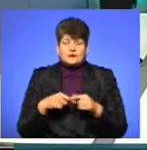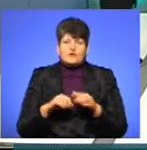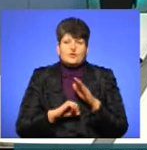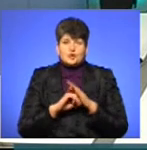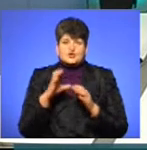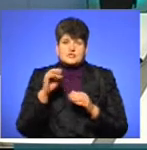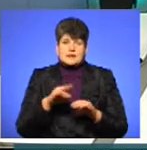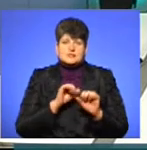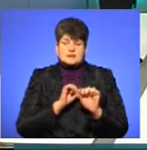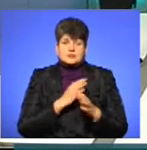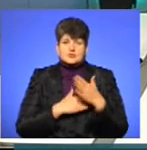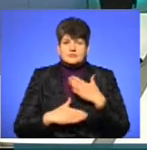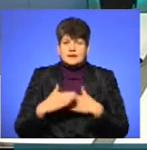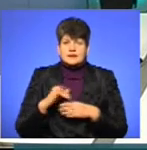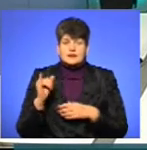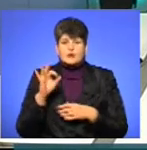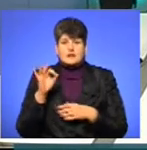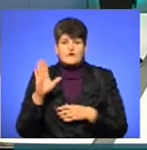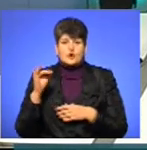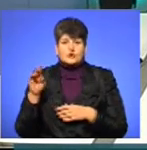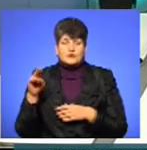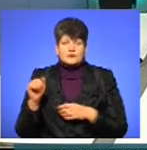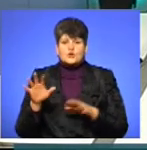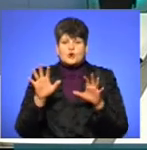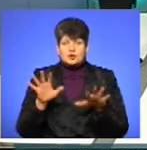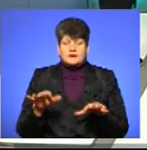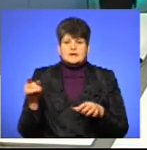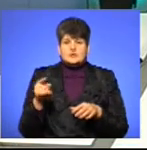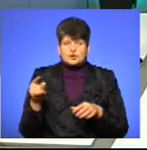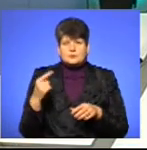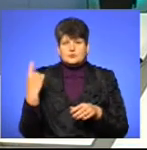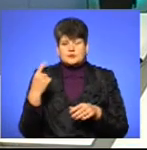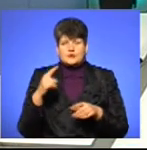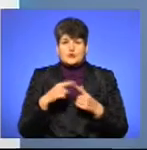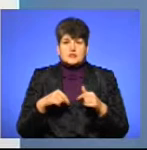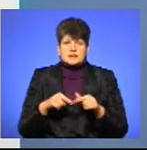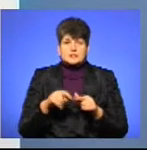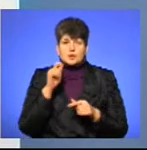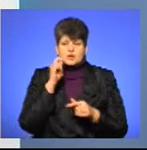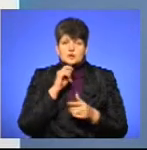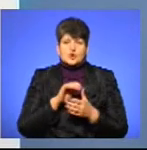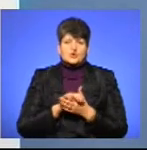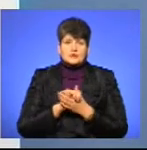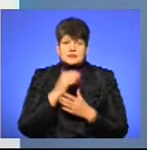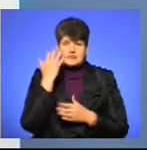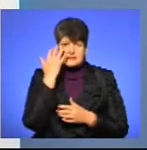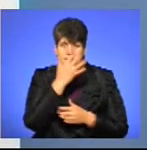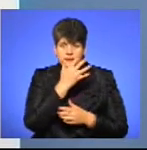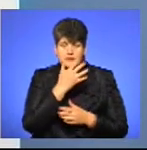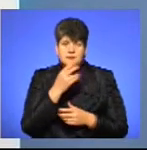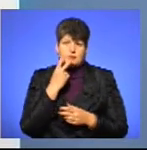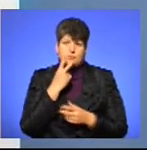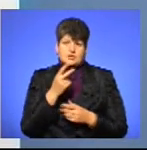фонду соціального захисту інвалідів, та Олег Войтович, голова Тернопільської обласної організації Українського товариства сліпих. А ми з вами